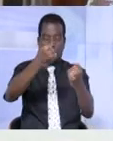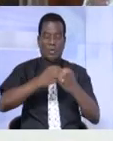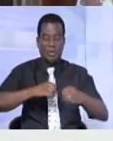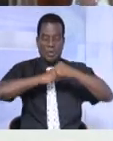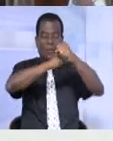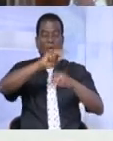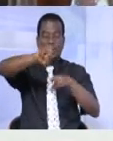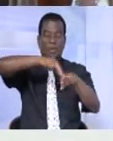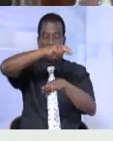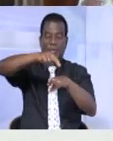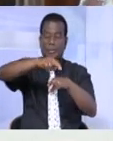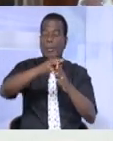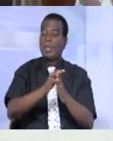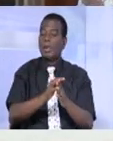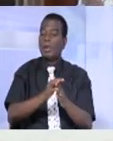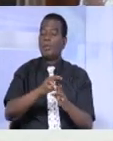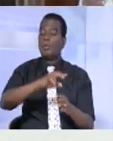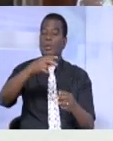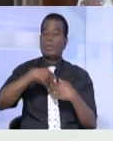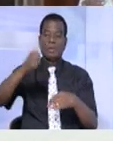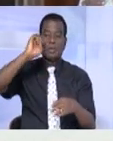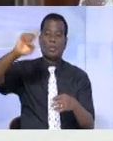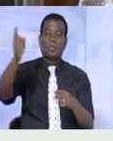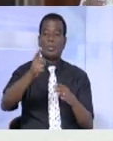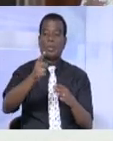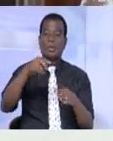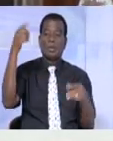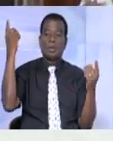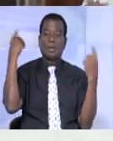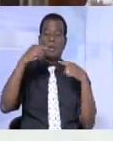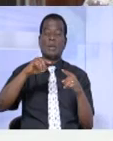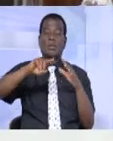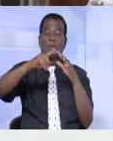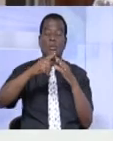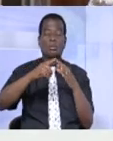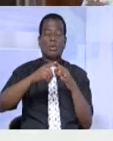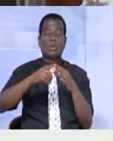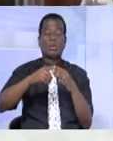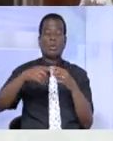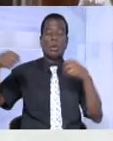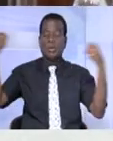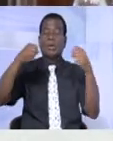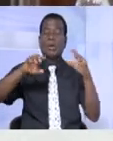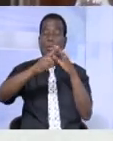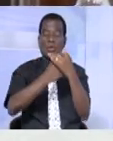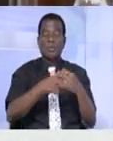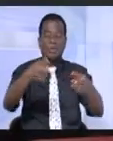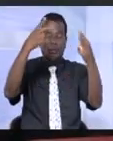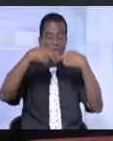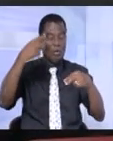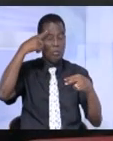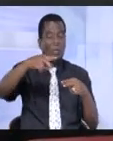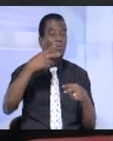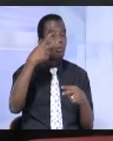populations, vous avez été en première ligne dès les premières heures pour la coordination des opérations de nos forces de défense et de sécurité